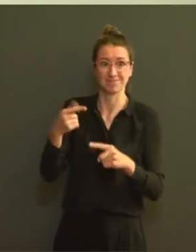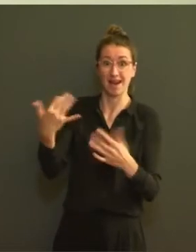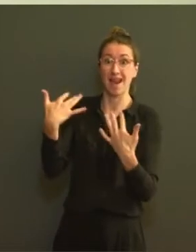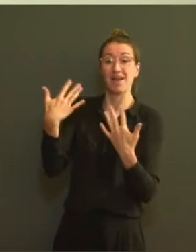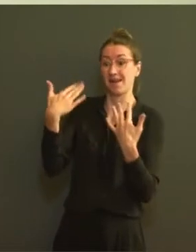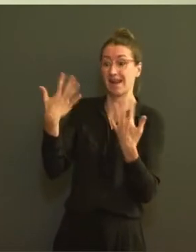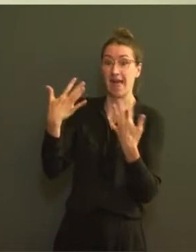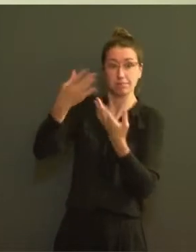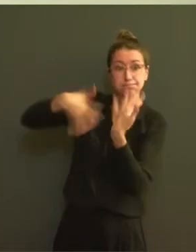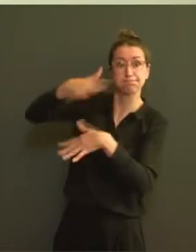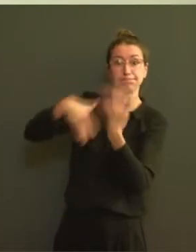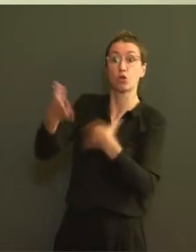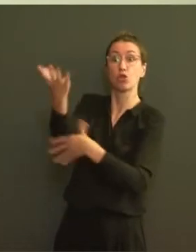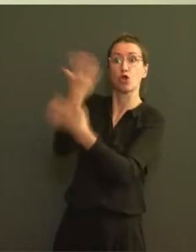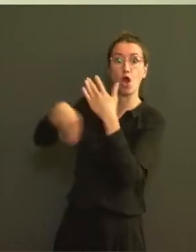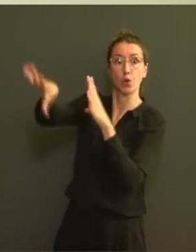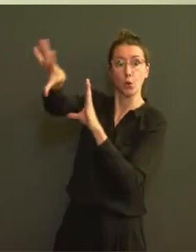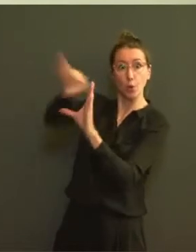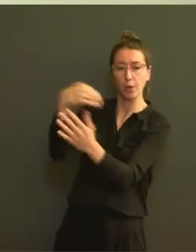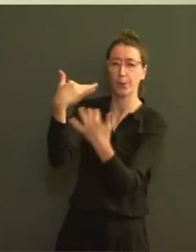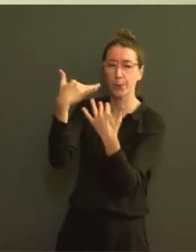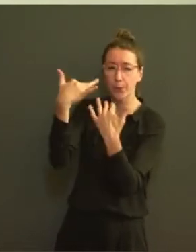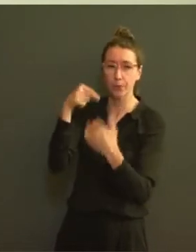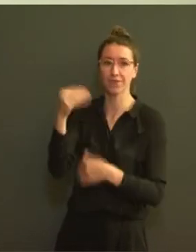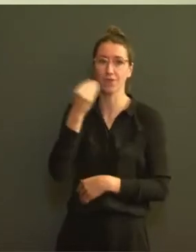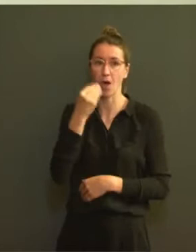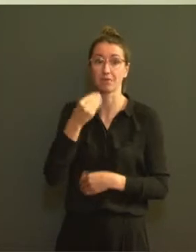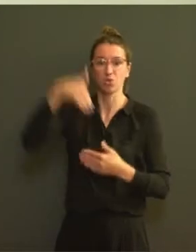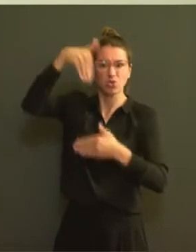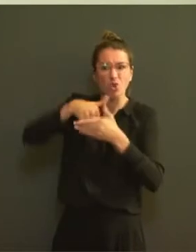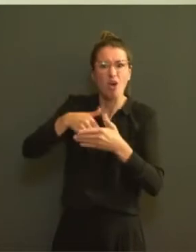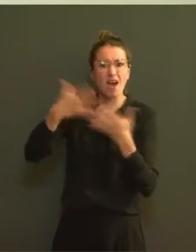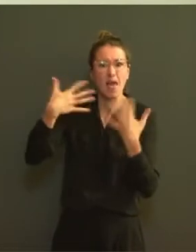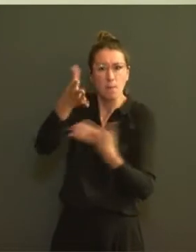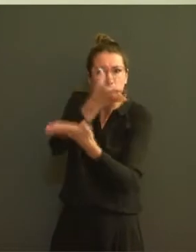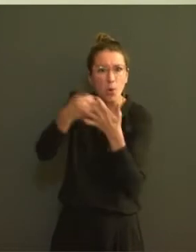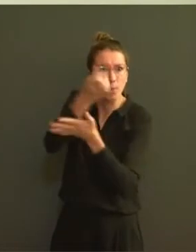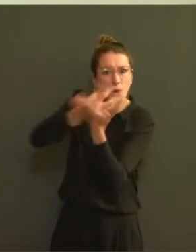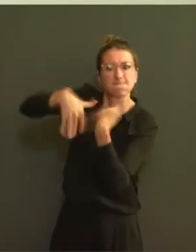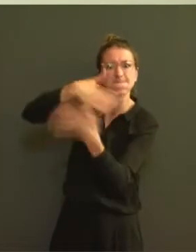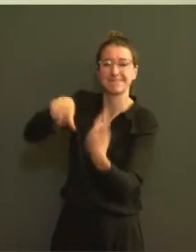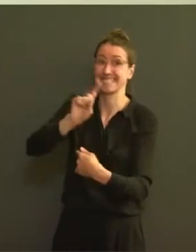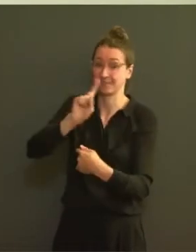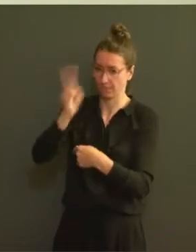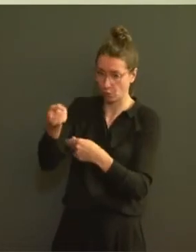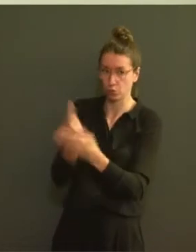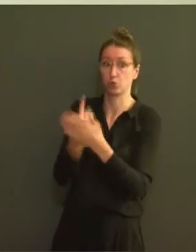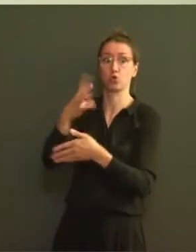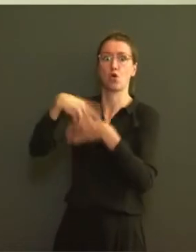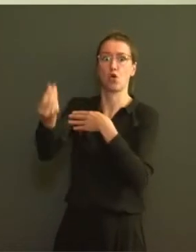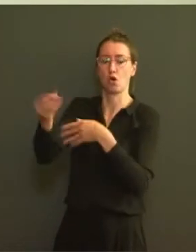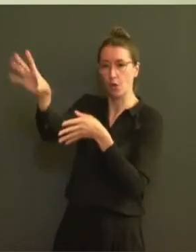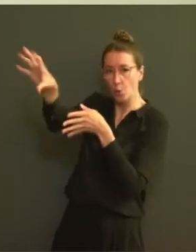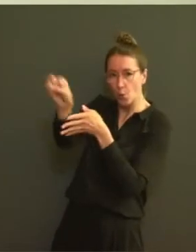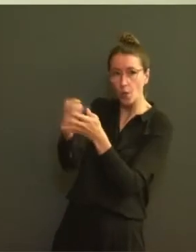pas qu'on fasse recirculer de l'air intérieur qui pourrait transmettre le virus. Si on entretient